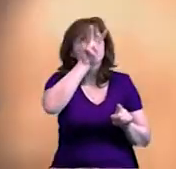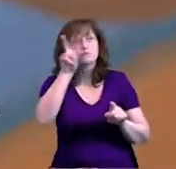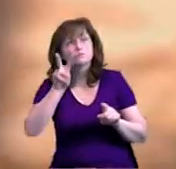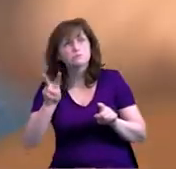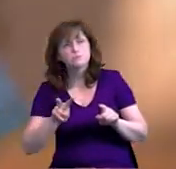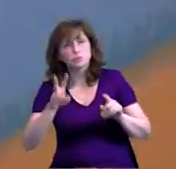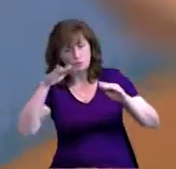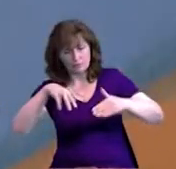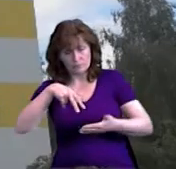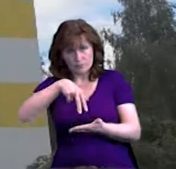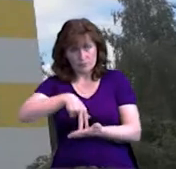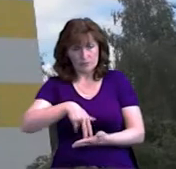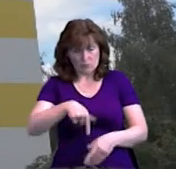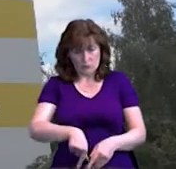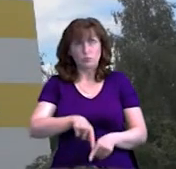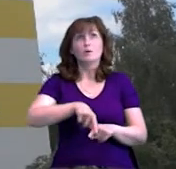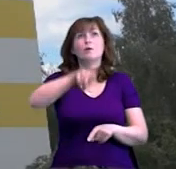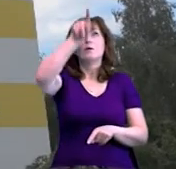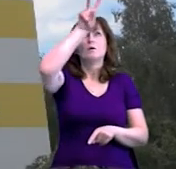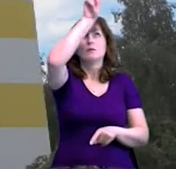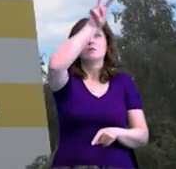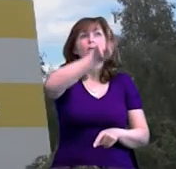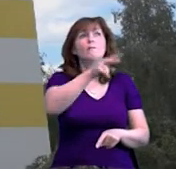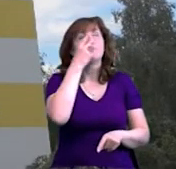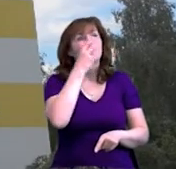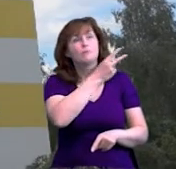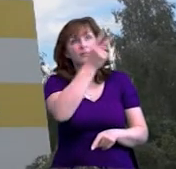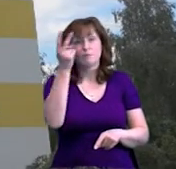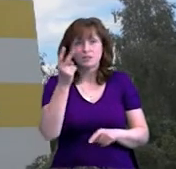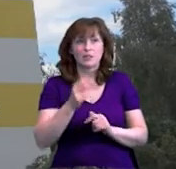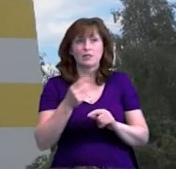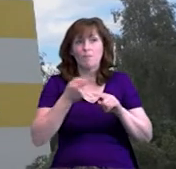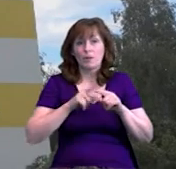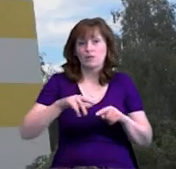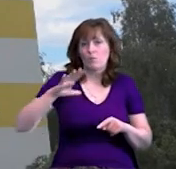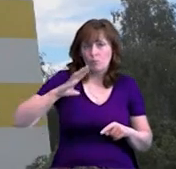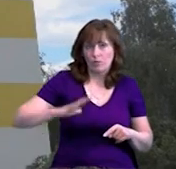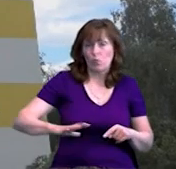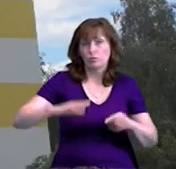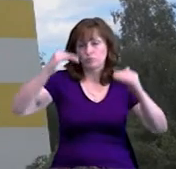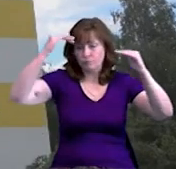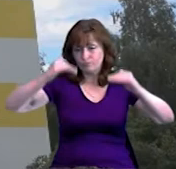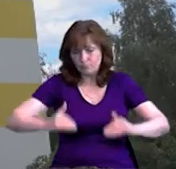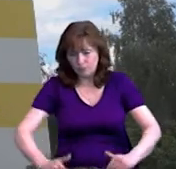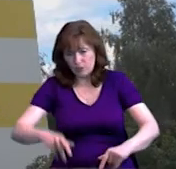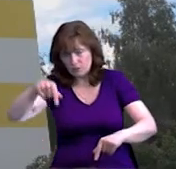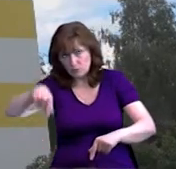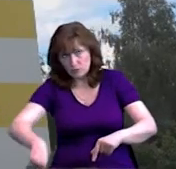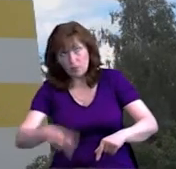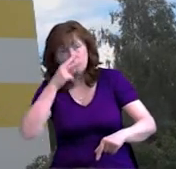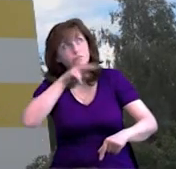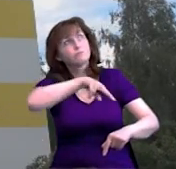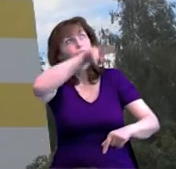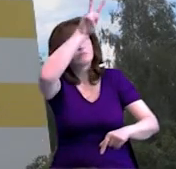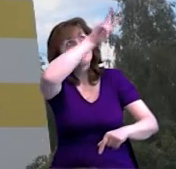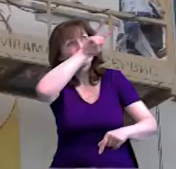ти можеш тільки снизу. І адекватно оценивати можеш тільки снизу. Тому приходиться периодично спускатися, все